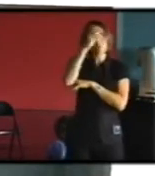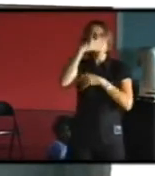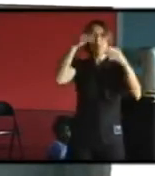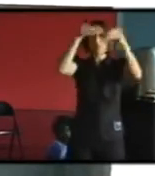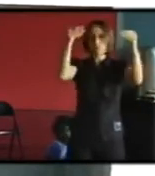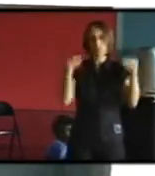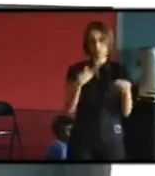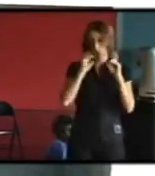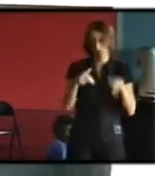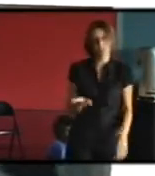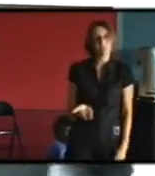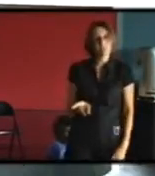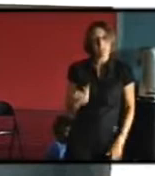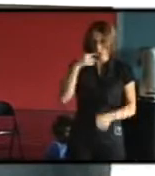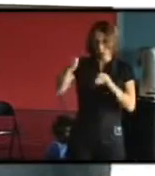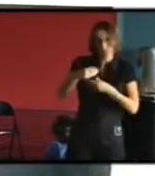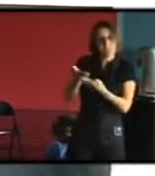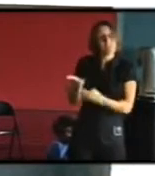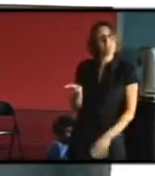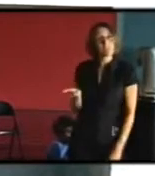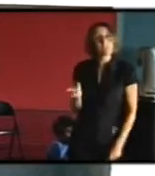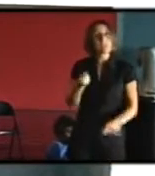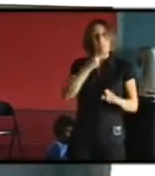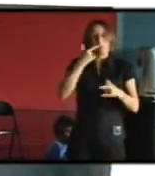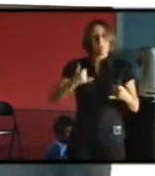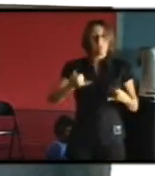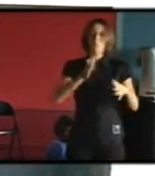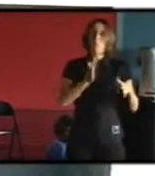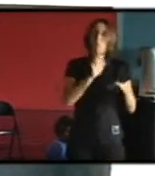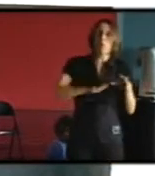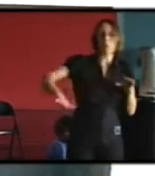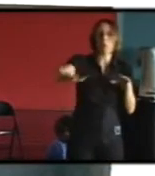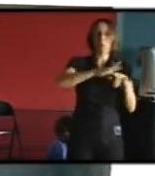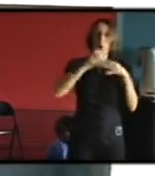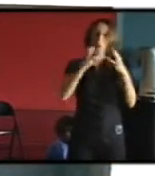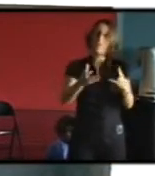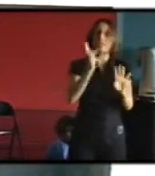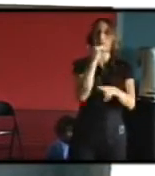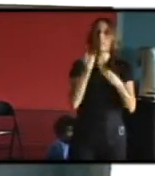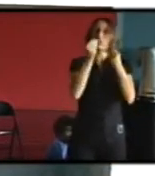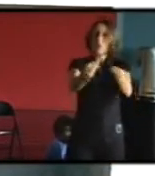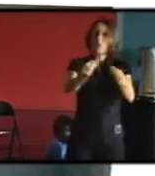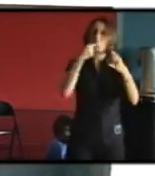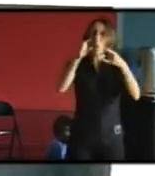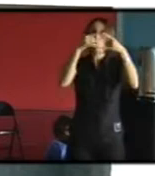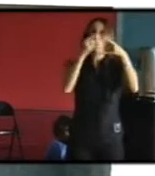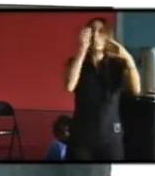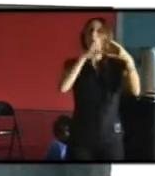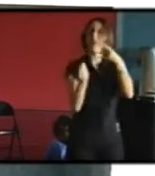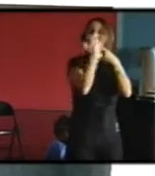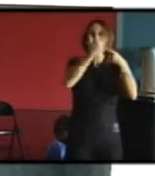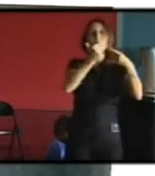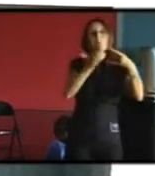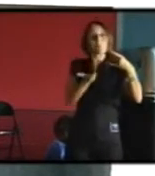donc ça ne sert à rien donc aujourd'hui si on veut faire sur Bordeaux quelque chose d'efficace il faut partir du principe qu'on a